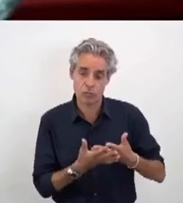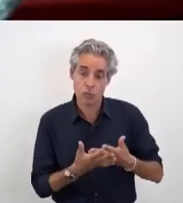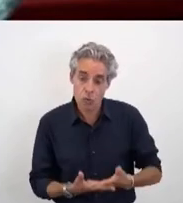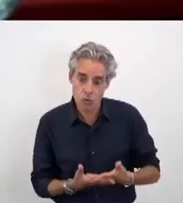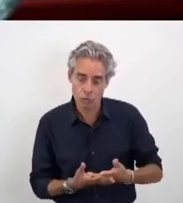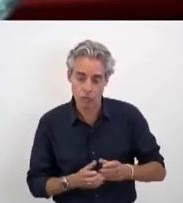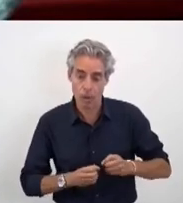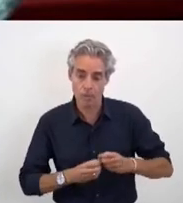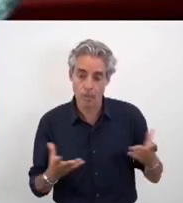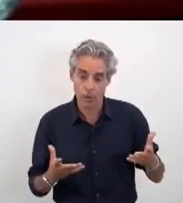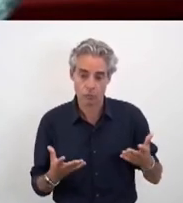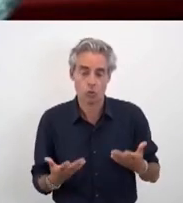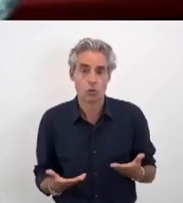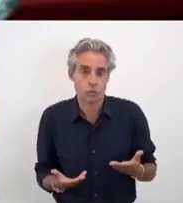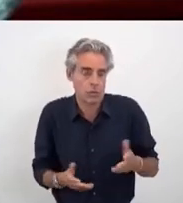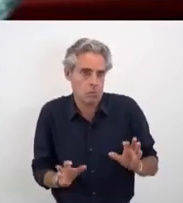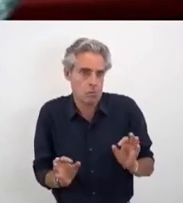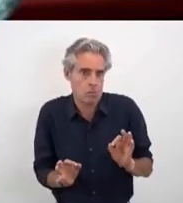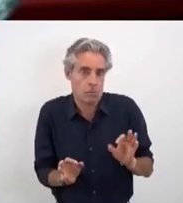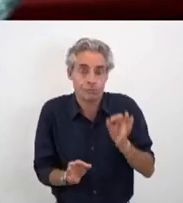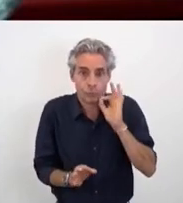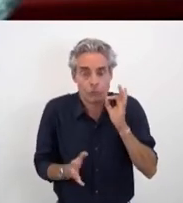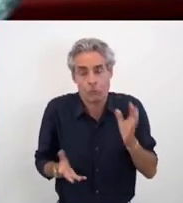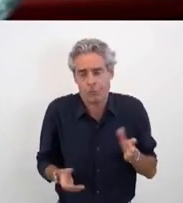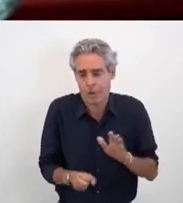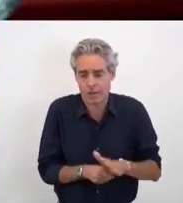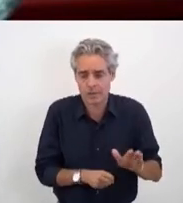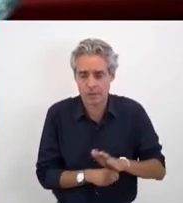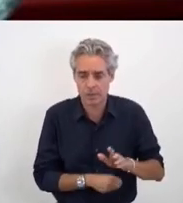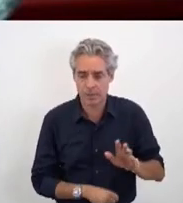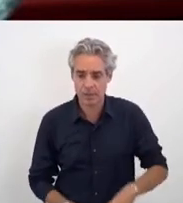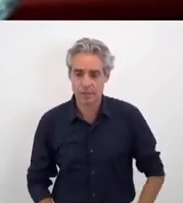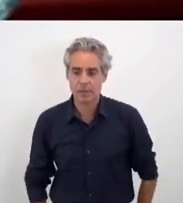que celles qui existent aujourd'hui et nous en avons la possibilité.